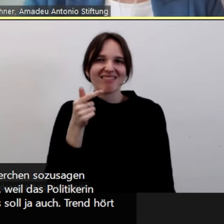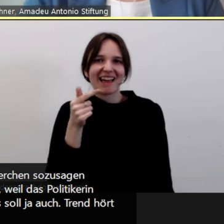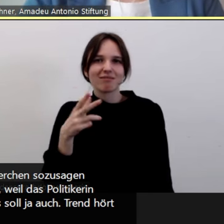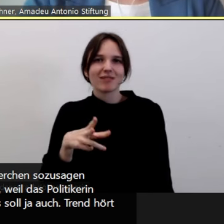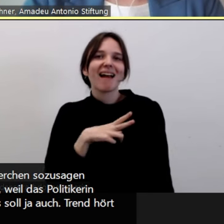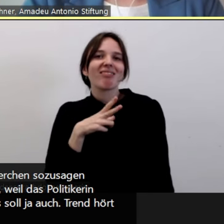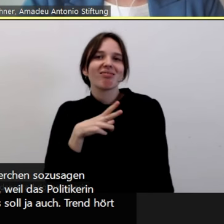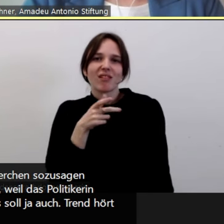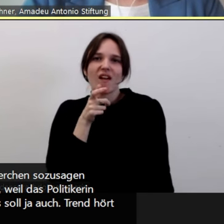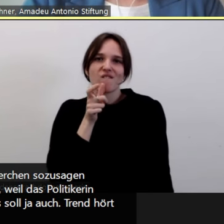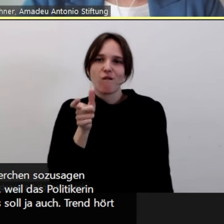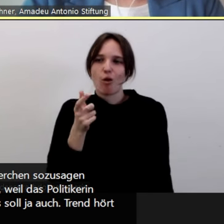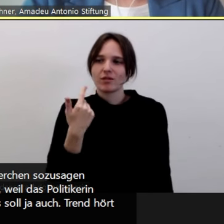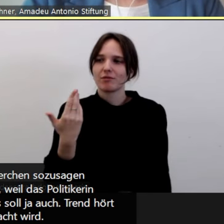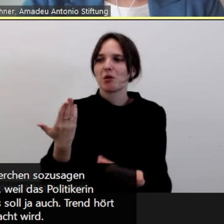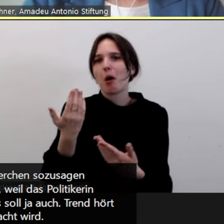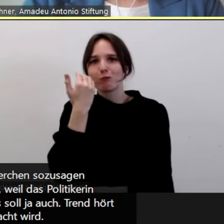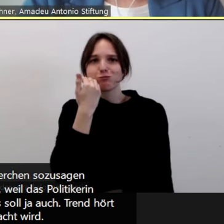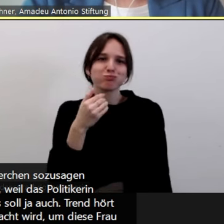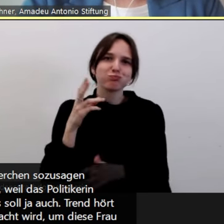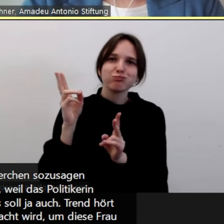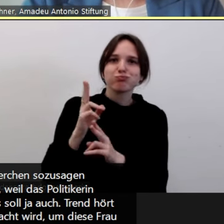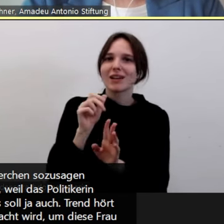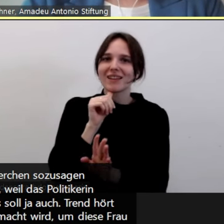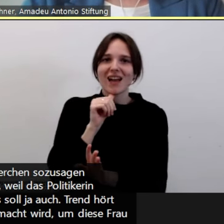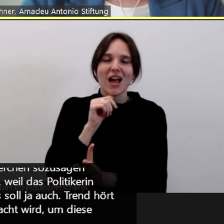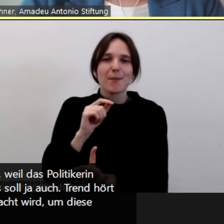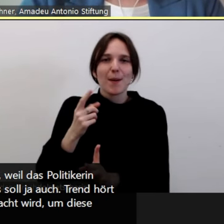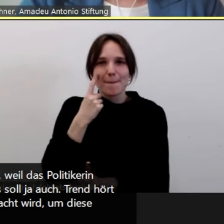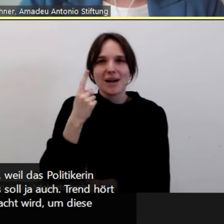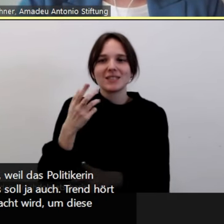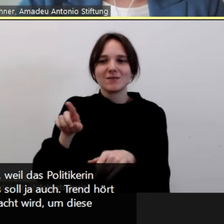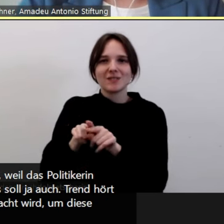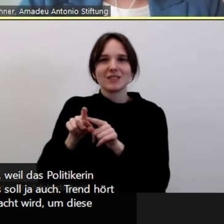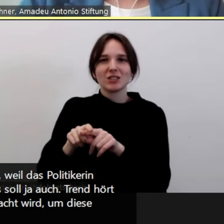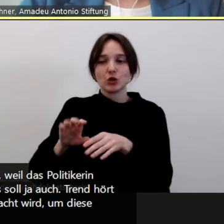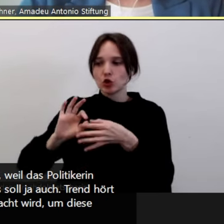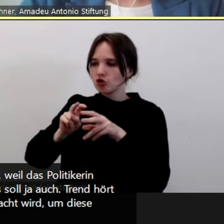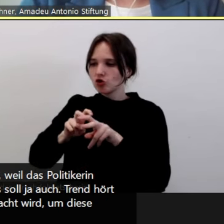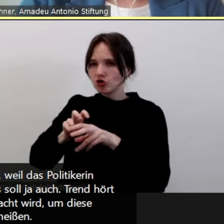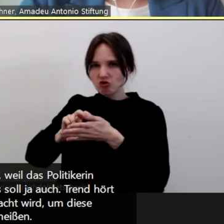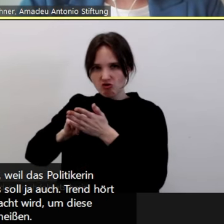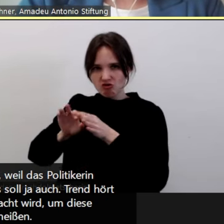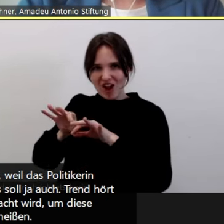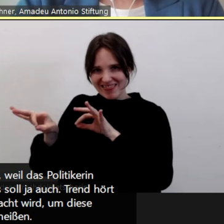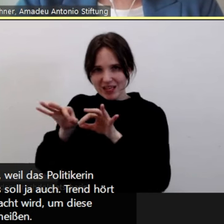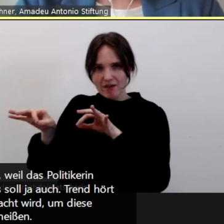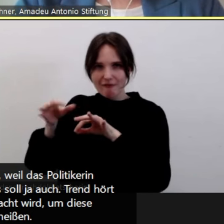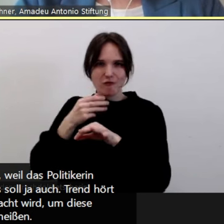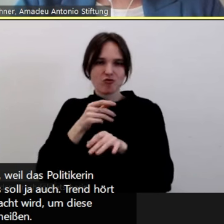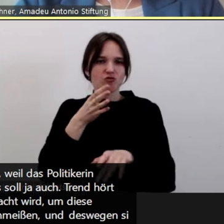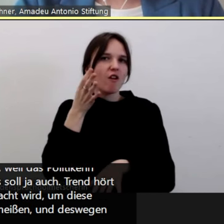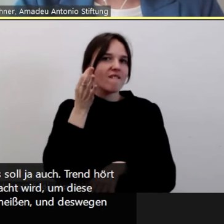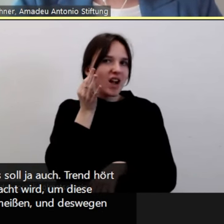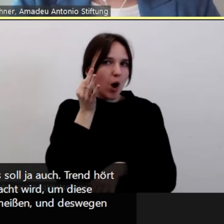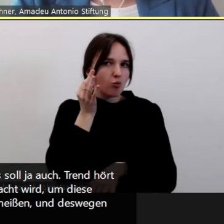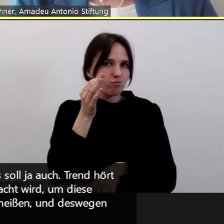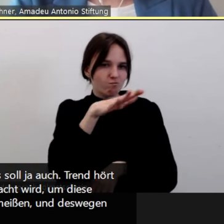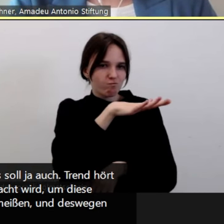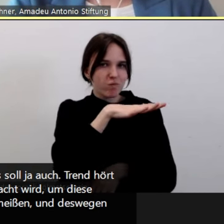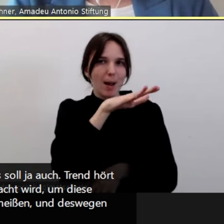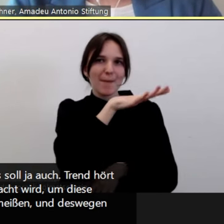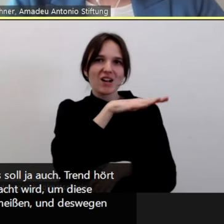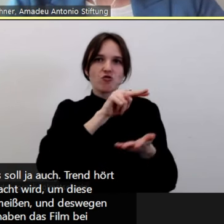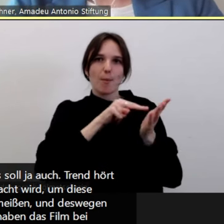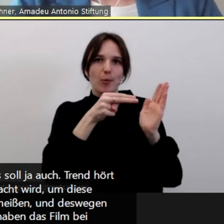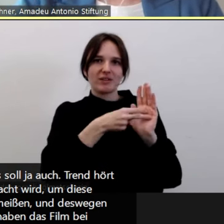Strategie, die gemacht wird, um diese Frauen aus dem politischen Diskurs rauszuschmeißen. Und deswegen sind wir da auch nochmal tiefer reingegangen. Wir haben das für den